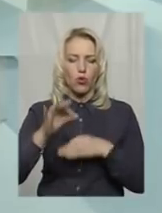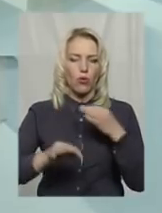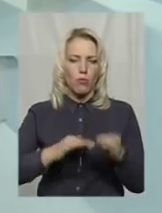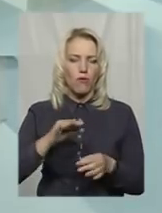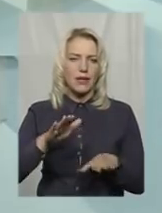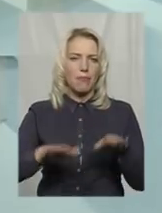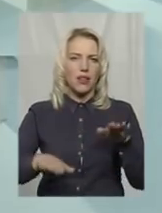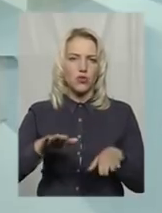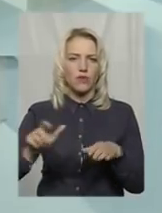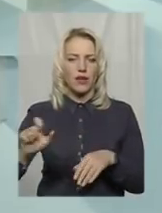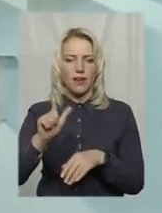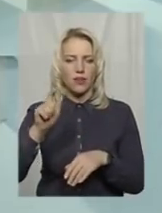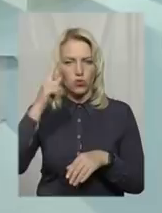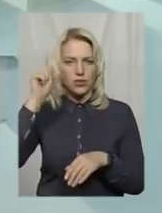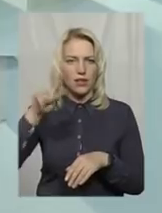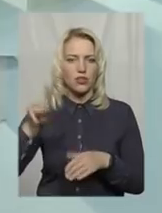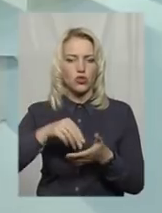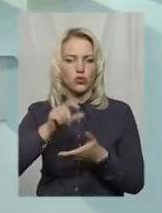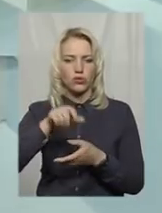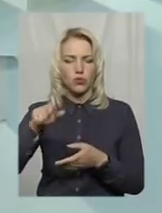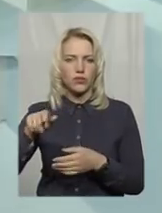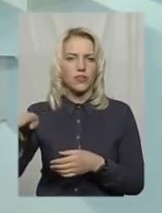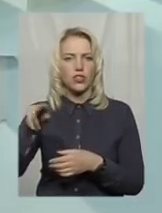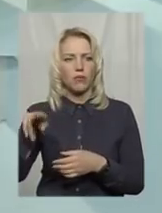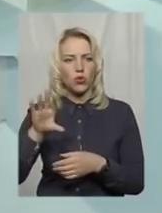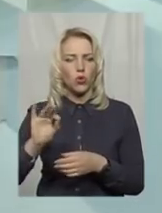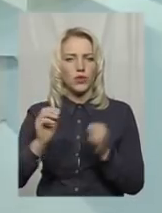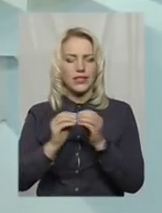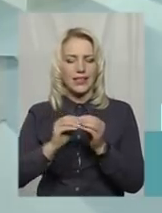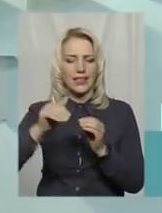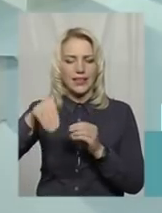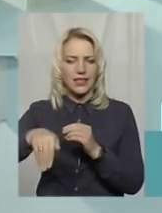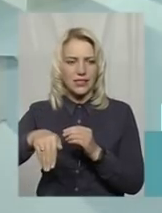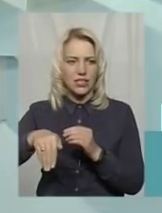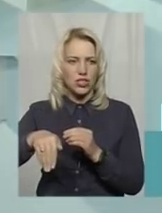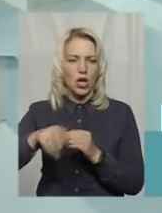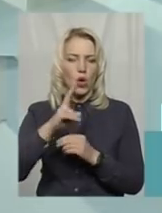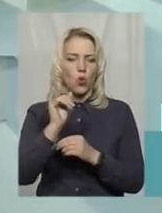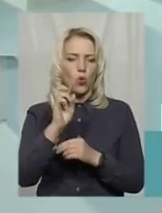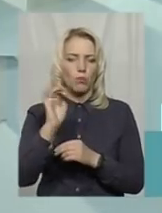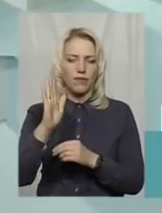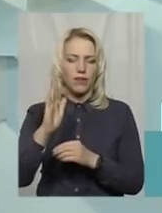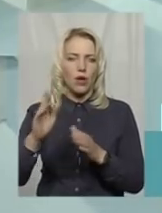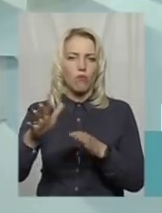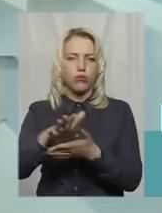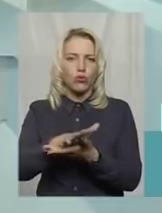Ви знаєте, що споживачам до 10 тисяч кубів продовжено